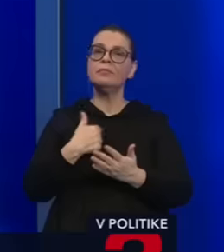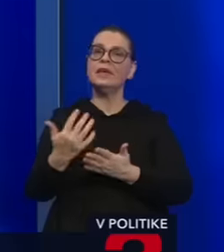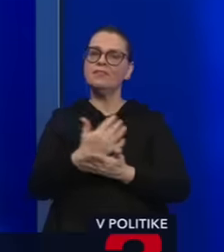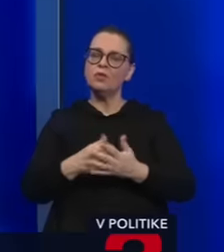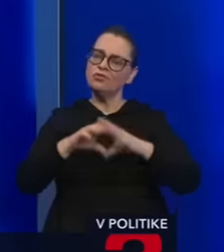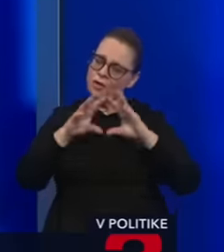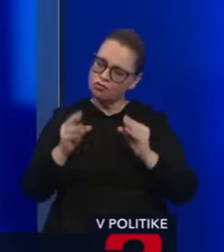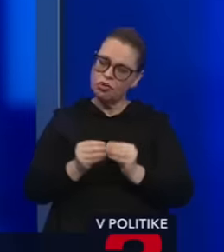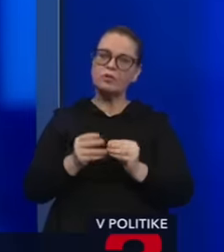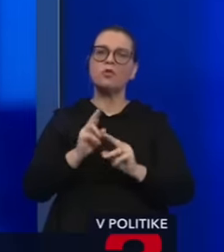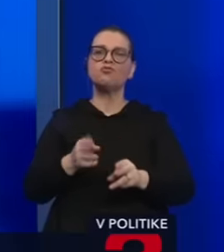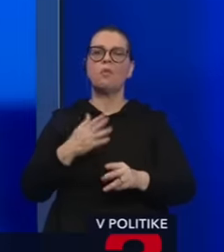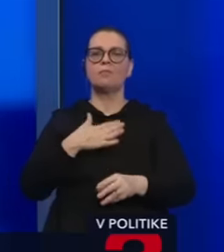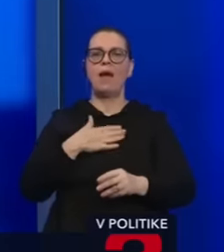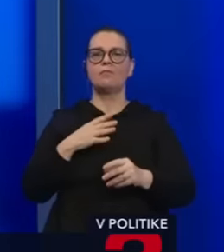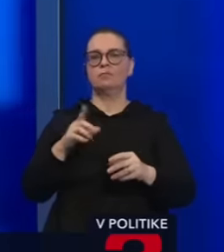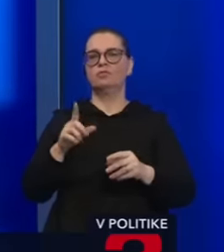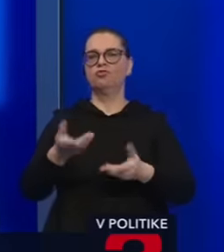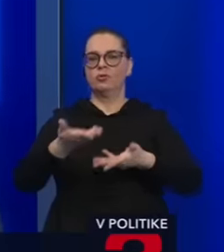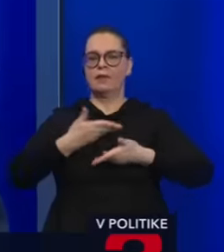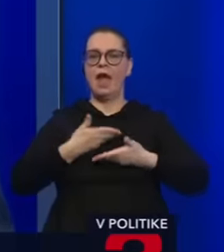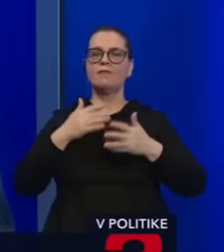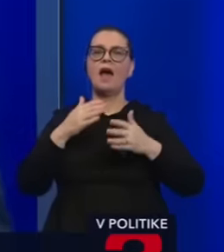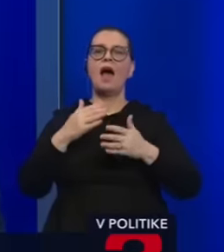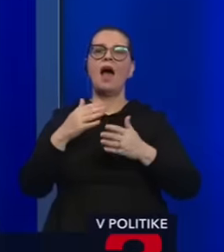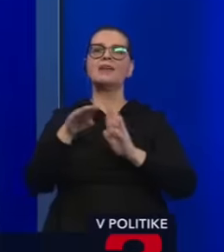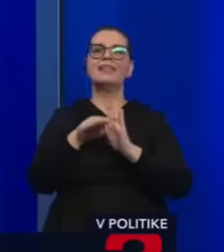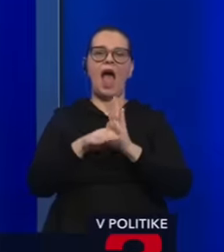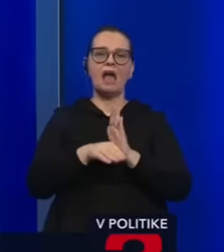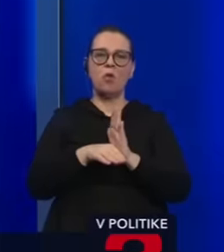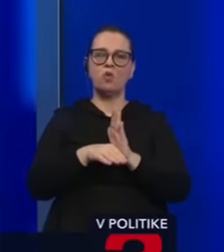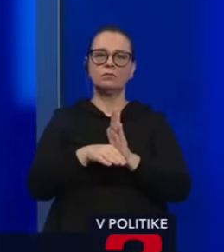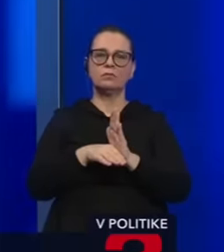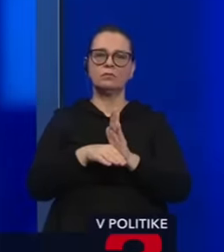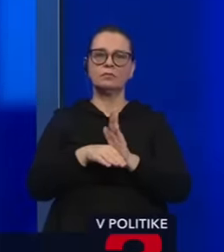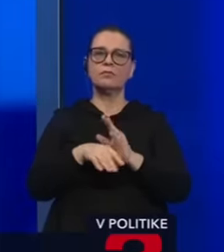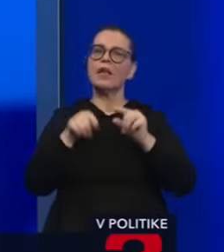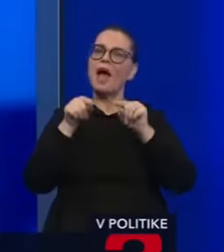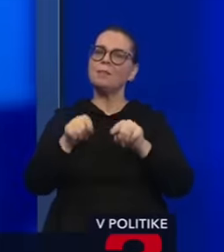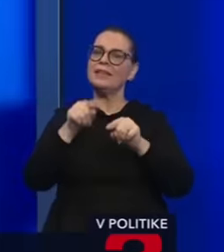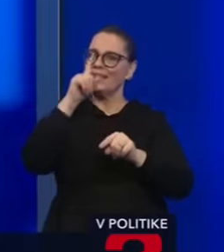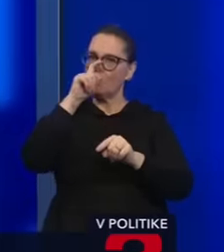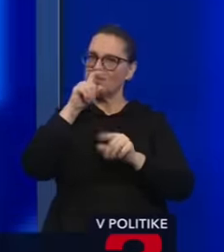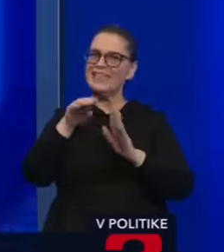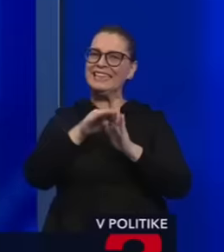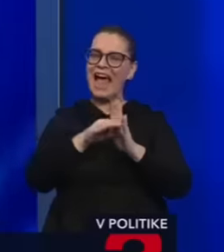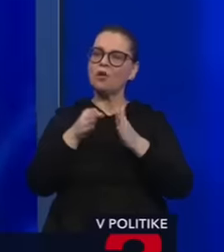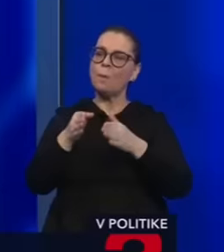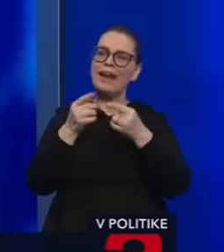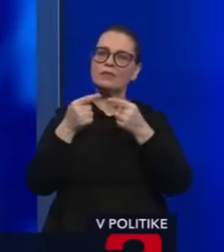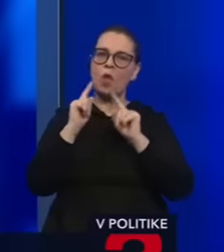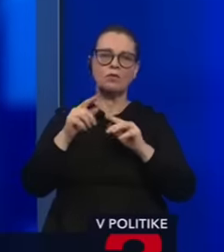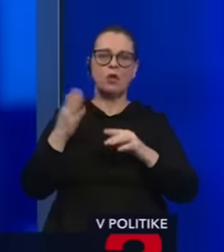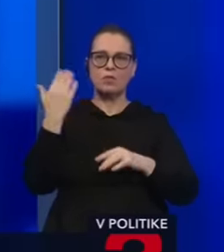nástroje, ktoré máme v rámci parlamentu, v rámci rokovacieho poriadku, v rámci zákona na to, aby tento škodlivý zákon pre Slovensko nebol